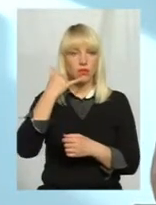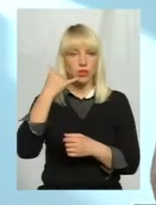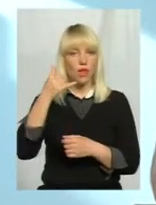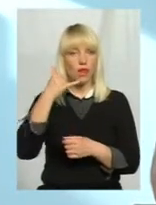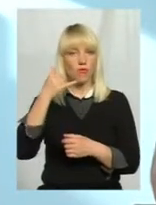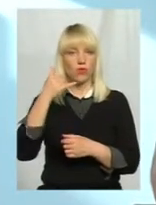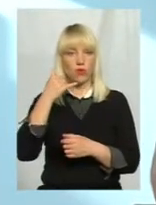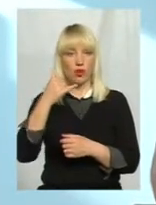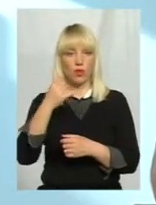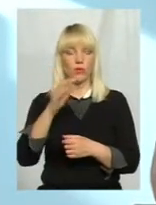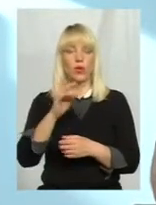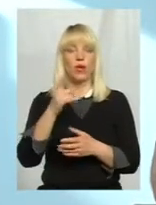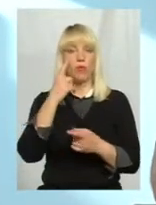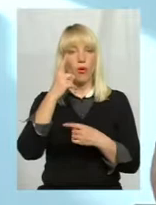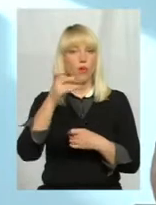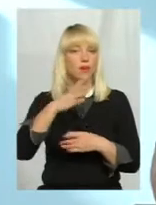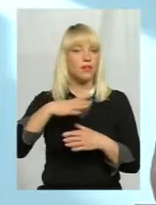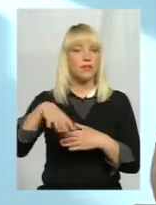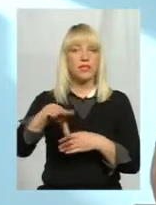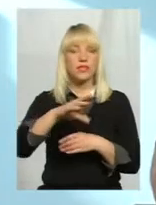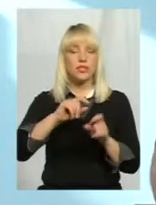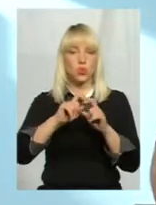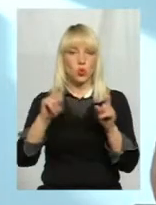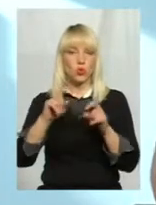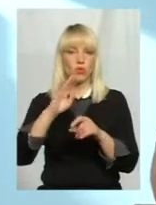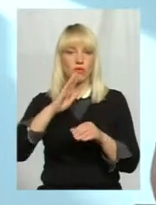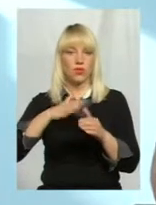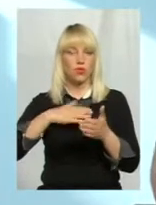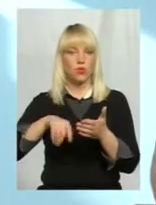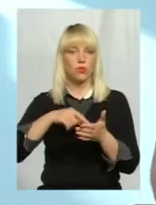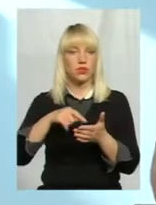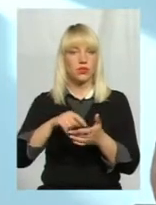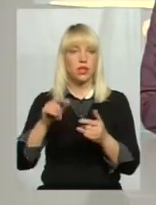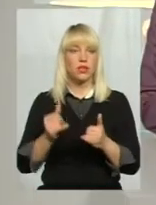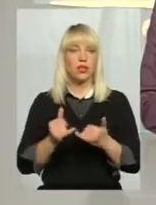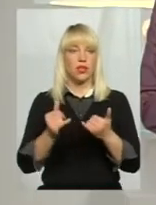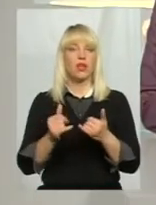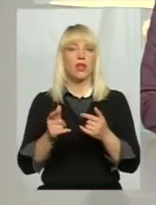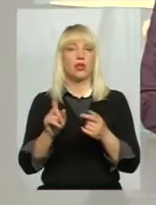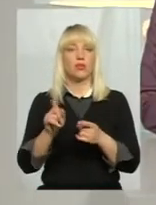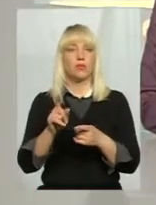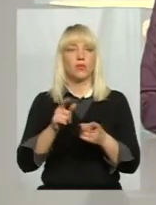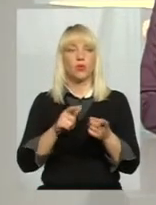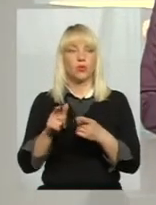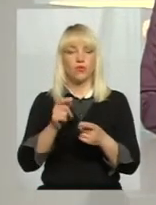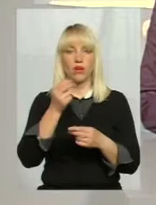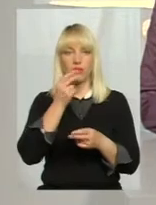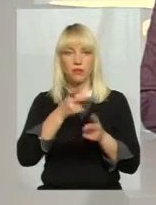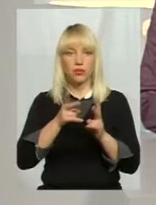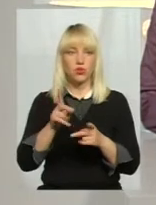телефонограмою, і ми попередили всі установи нашого міста для того, щоб вони, якщо там для приготування піші, щоб вони могли собі